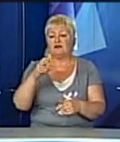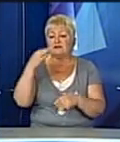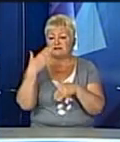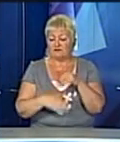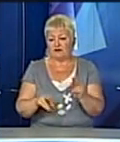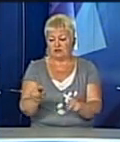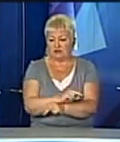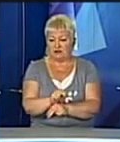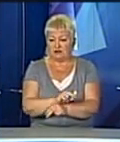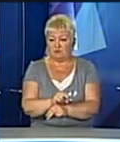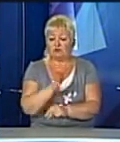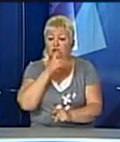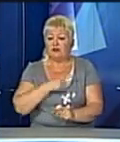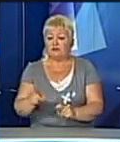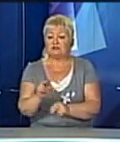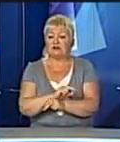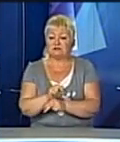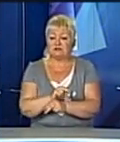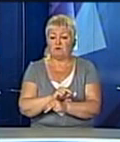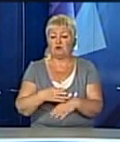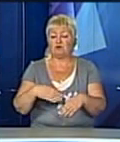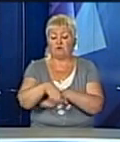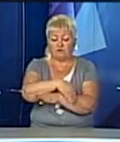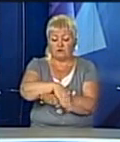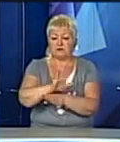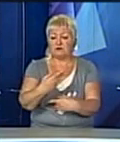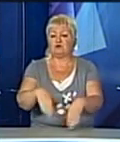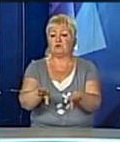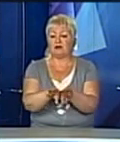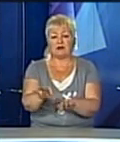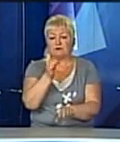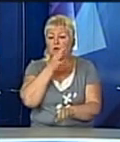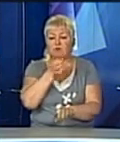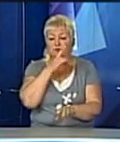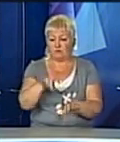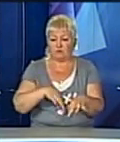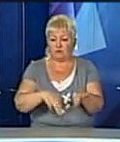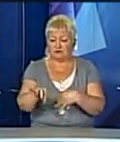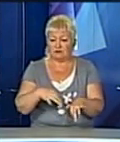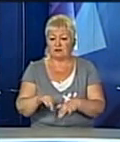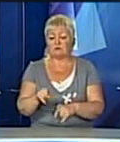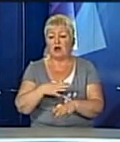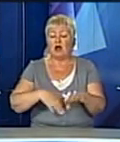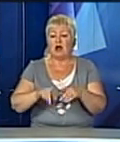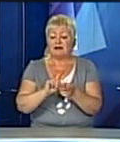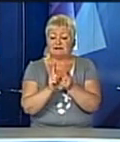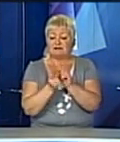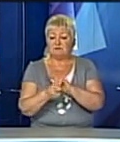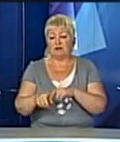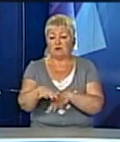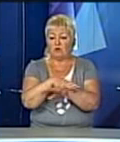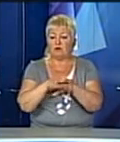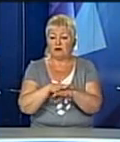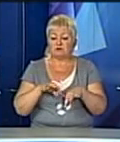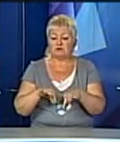ремонту. На час ремонту вулиці будуть перекриті для приїзду будь-якого транспорту. Проте змін у Русі громадського транспорту не буде,